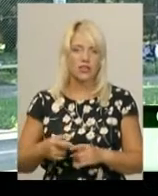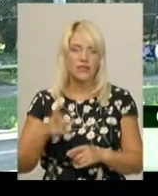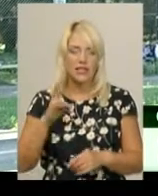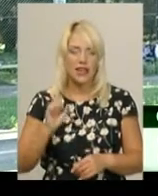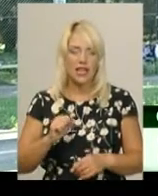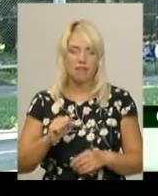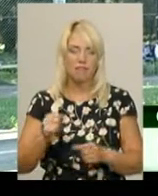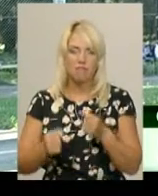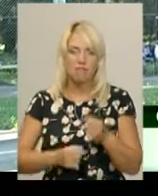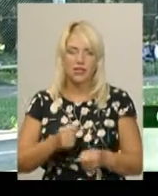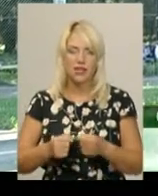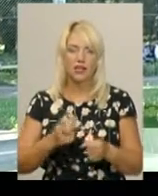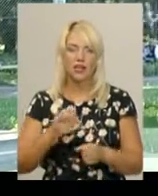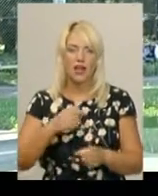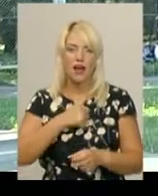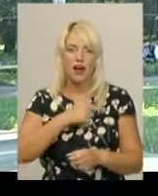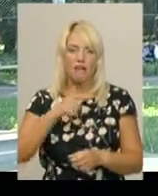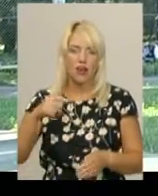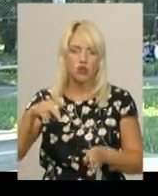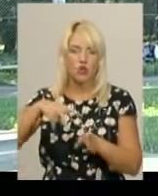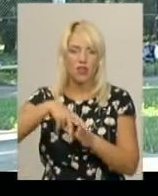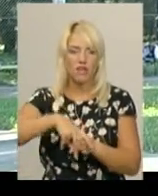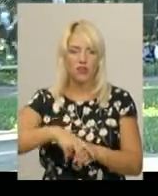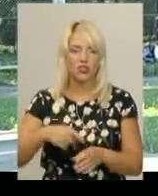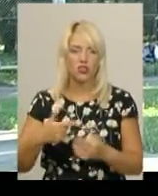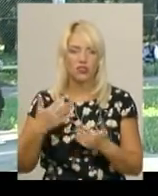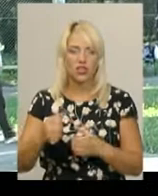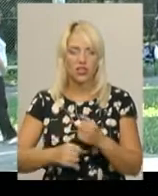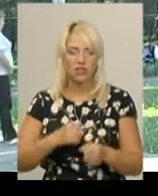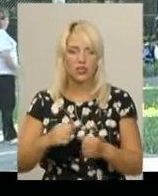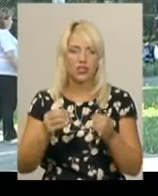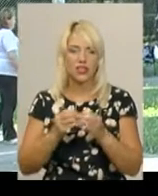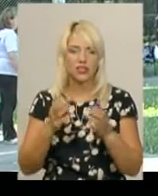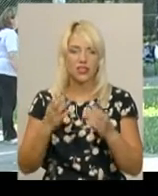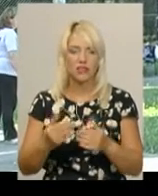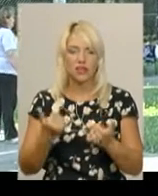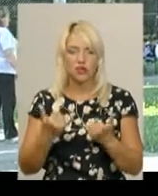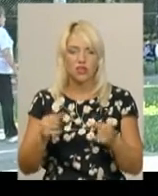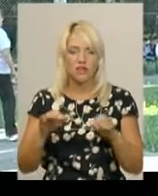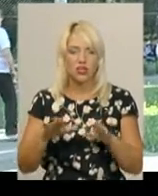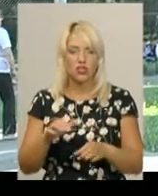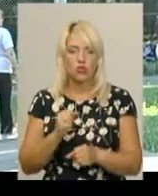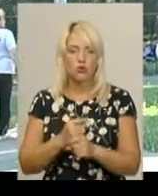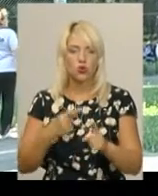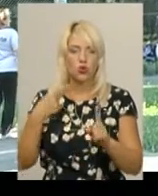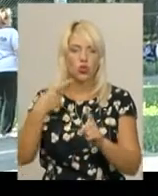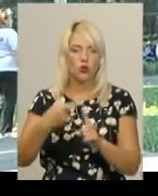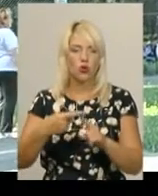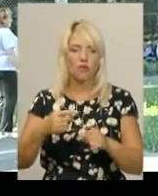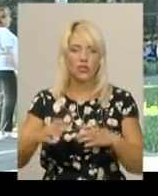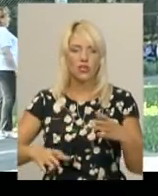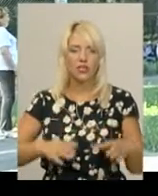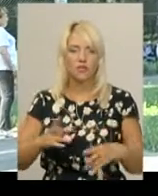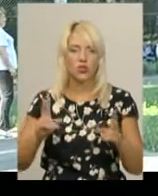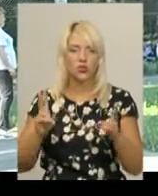є кардіонавантаження. Ми вже добре набігалися, 10 днів тренуємося. Сьогодні вирішили зробити святкові тренування, зустріч з м